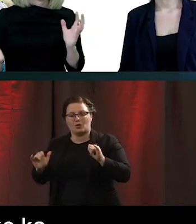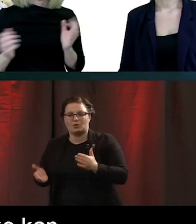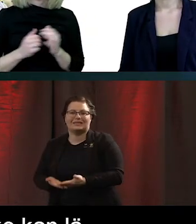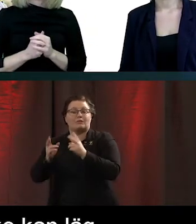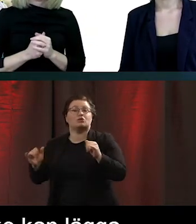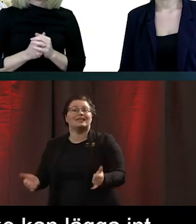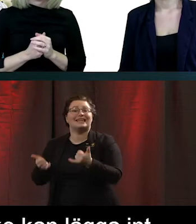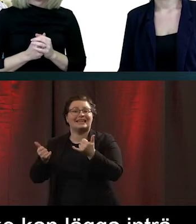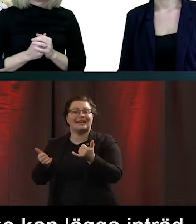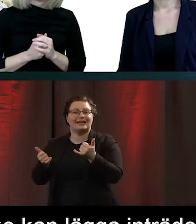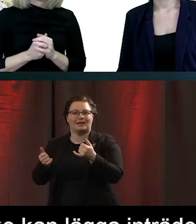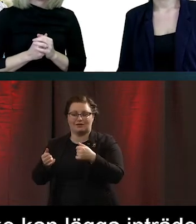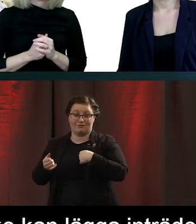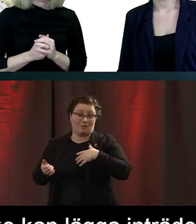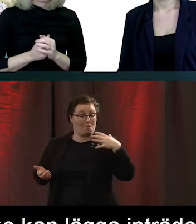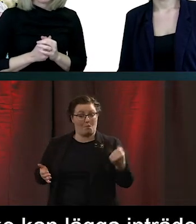win-win för båda parter.